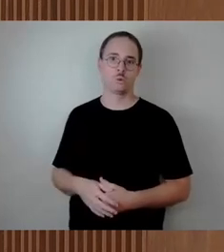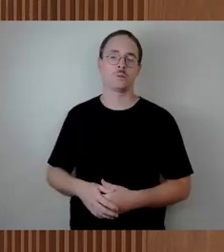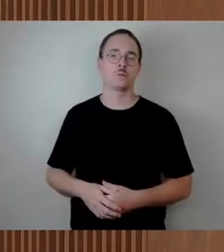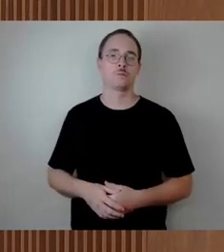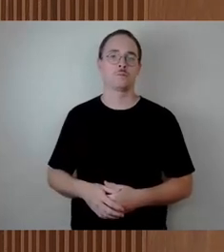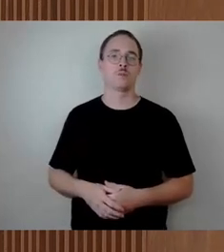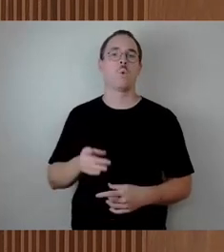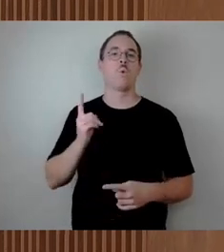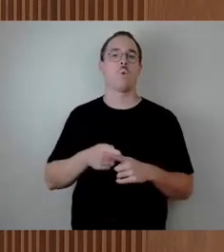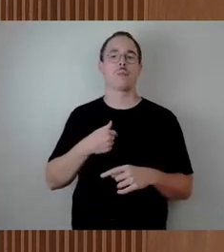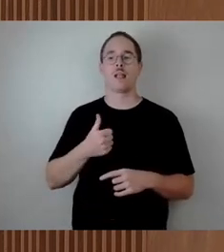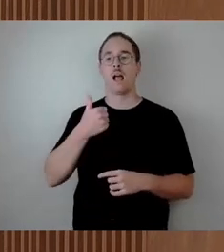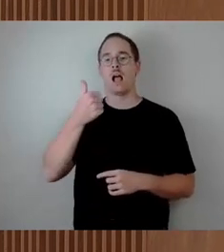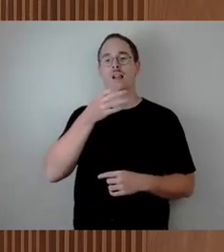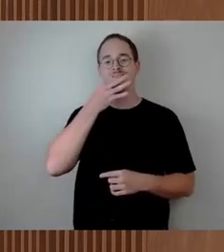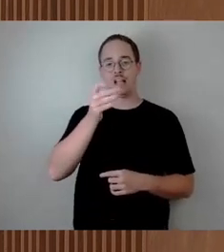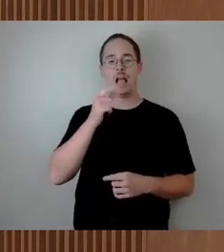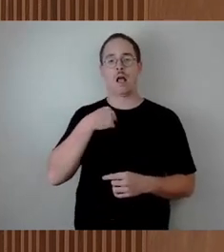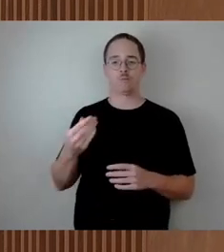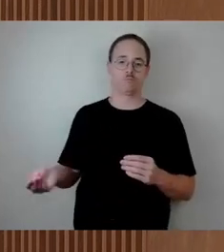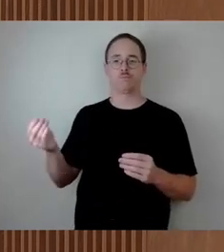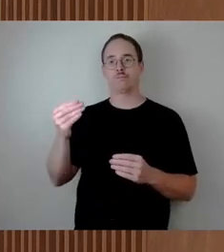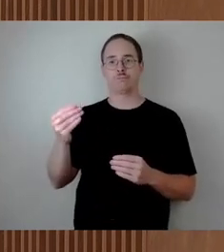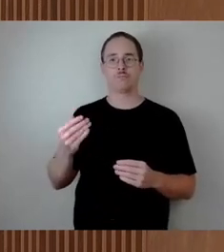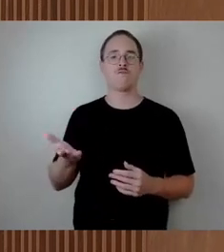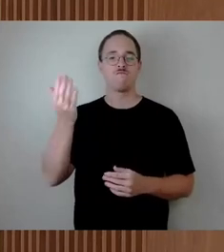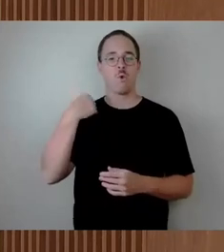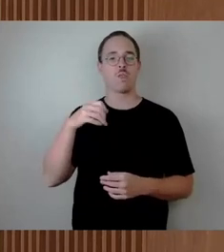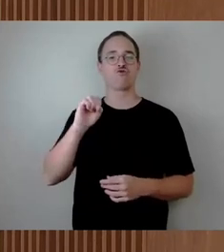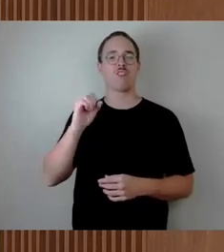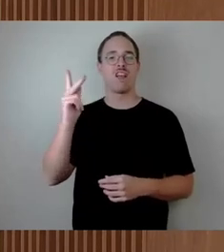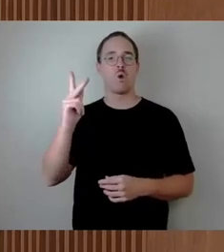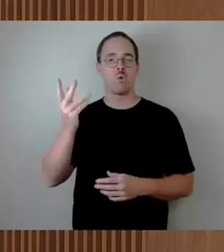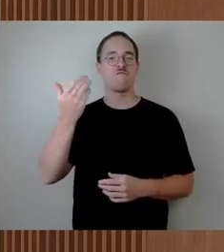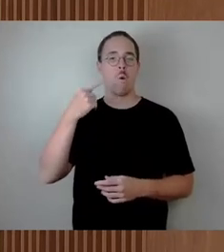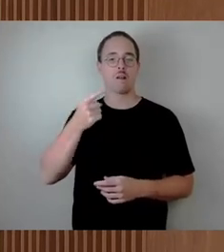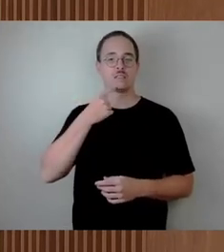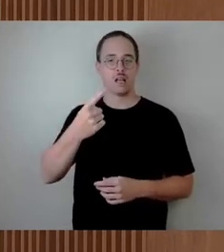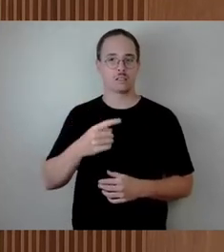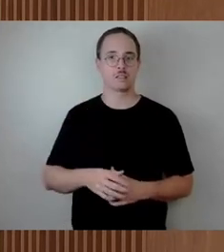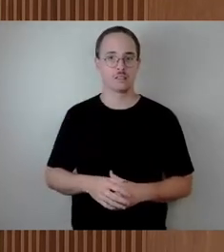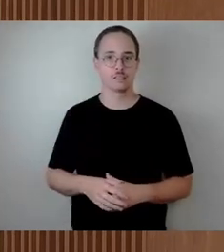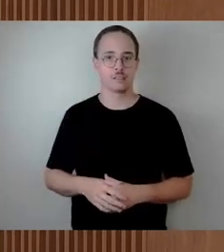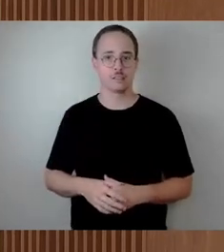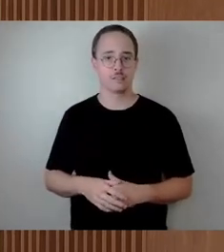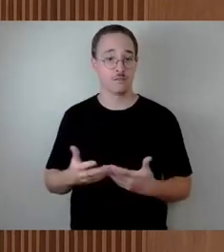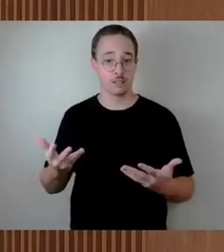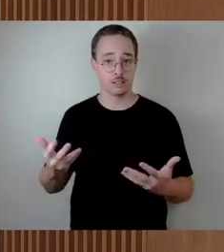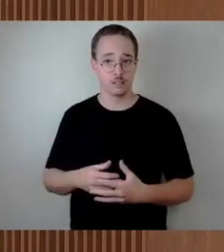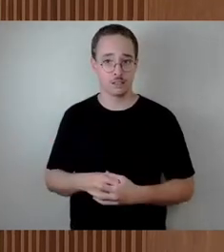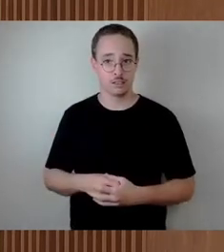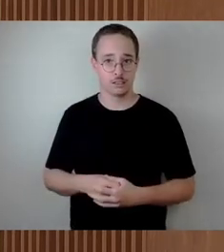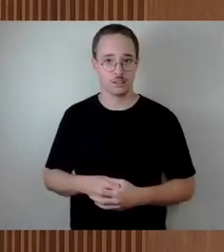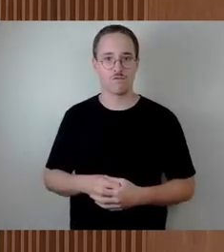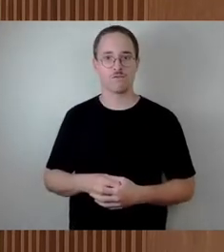weil das vorhin Stefan Kühn kurz gesagt hatte, weil kurz gesagt wurde, in der Riemsbrücke wie an der